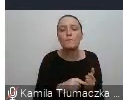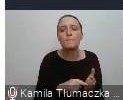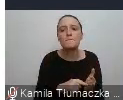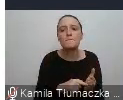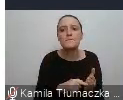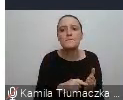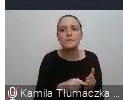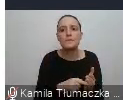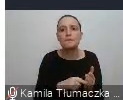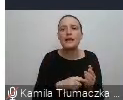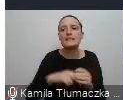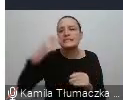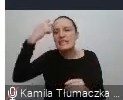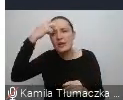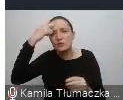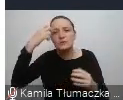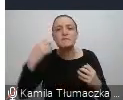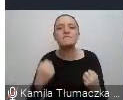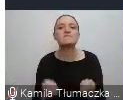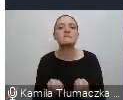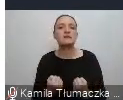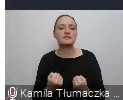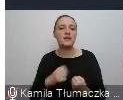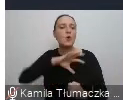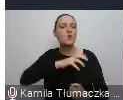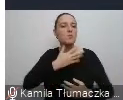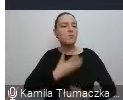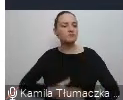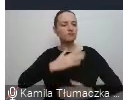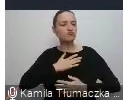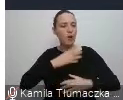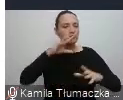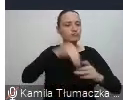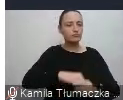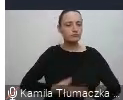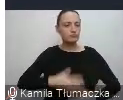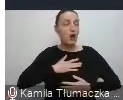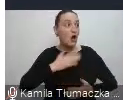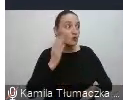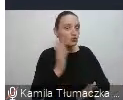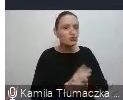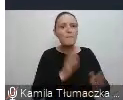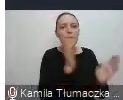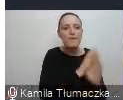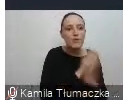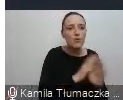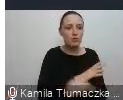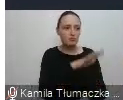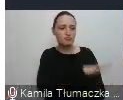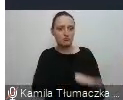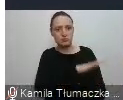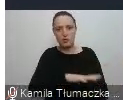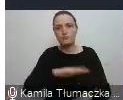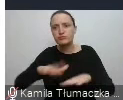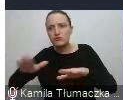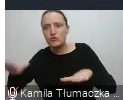wszelkiego rodzaju stereotypy wzmacniają naszą tożsamość grupową. I to już od przedszkola, od podwórka wiemy,